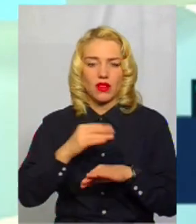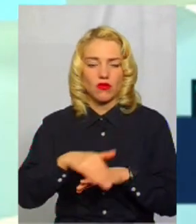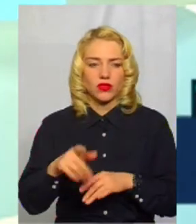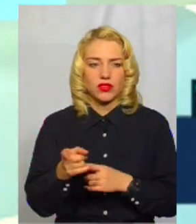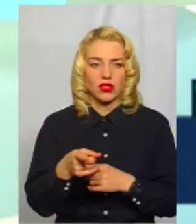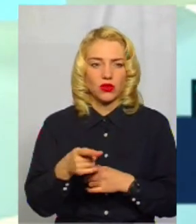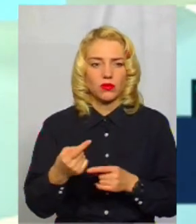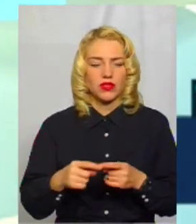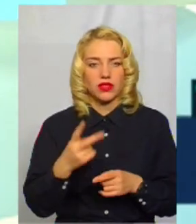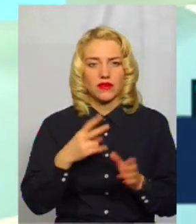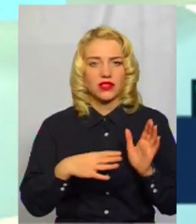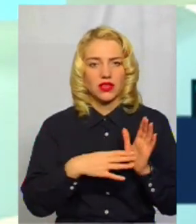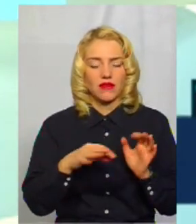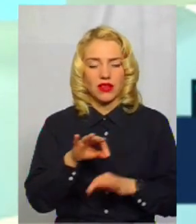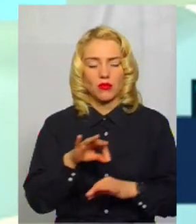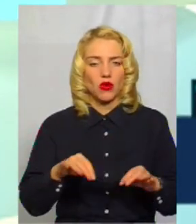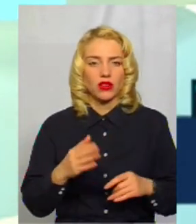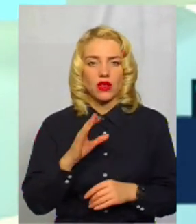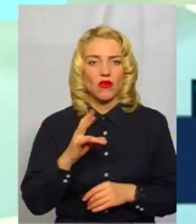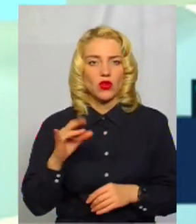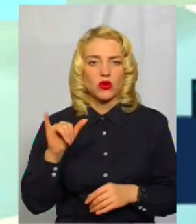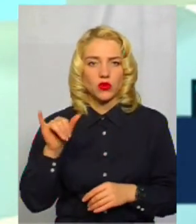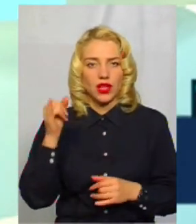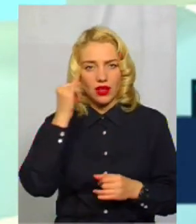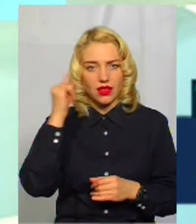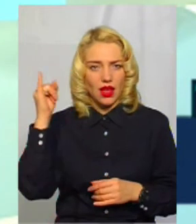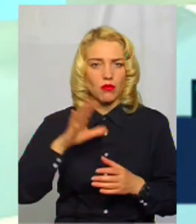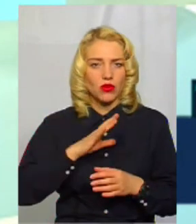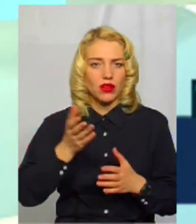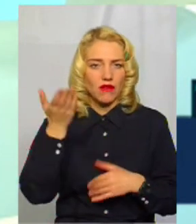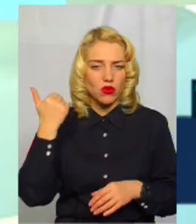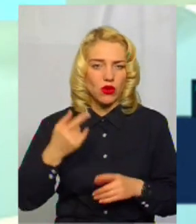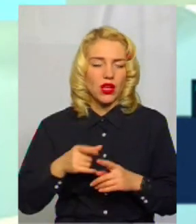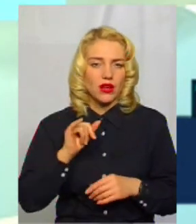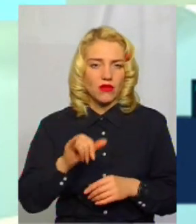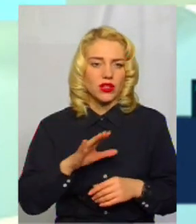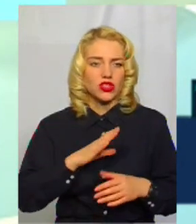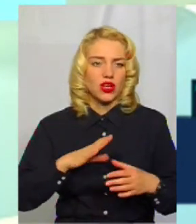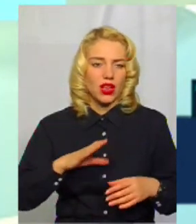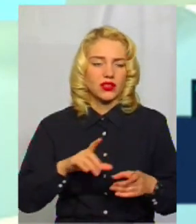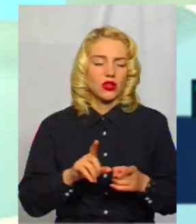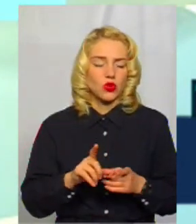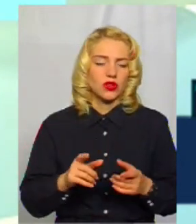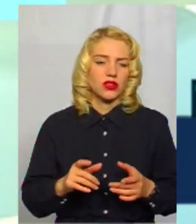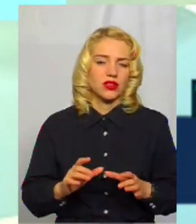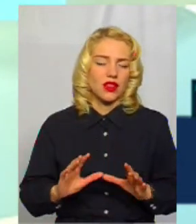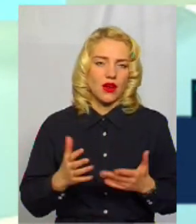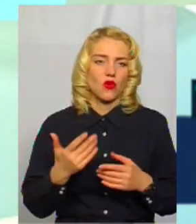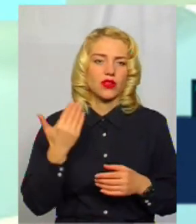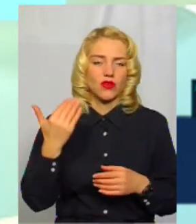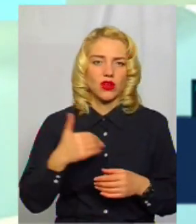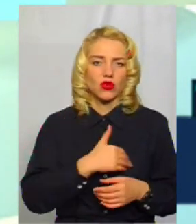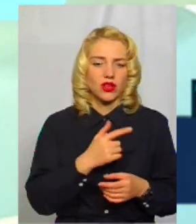це 29-й проєкт, в ідея була давно, і якраз вони чекали такої нагоди, смол таун, вони хочуть